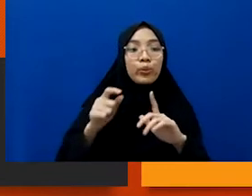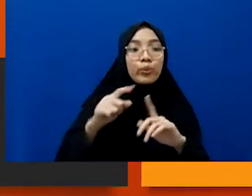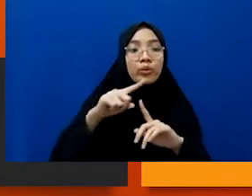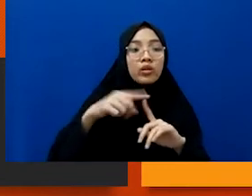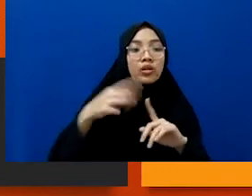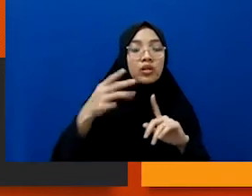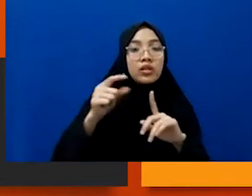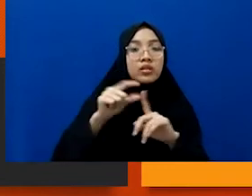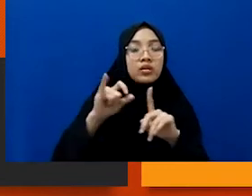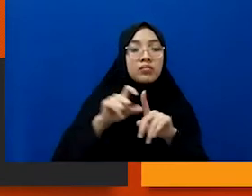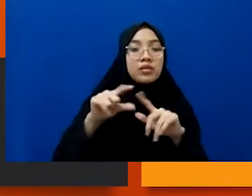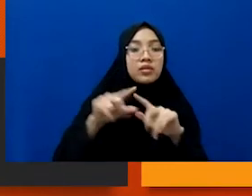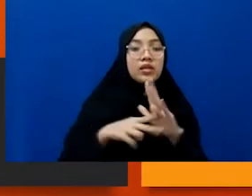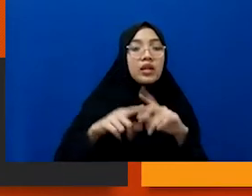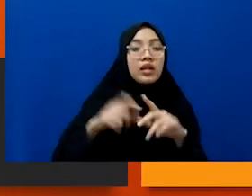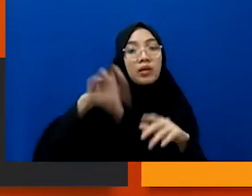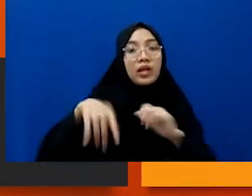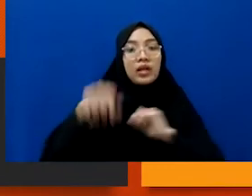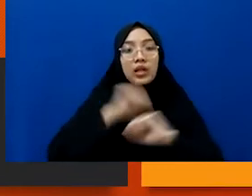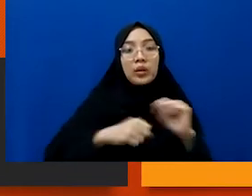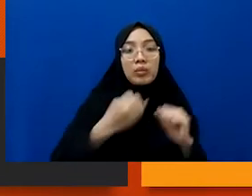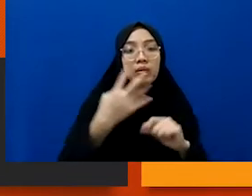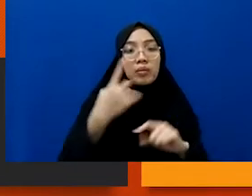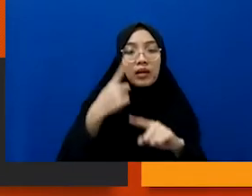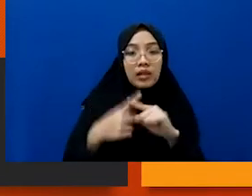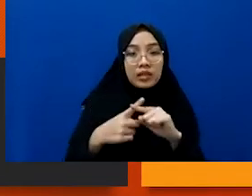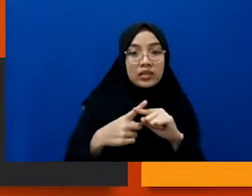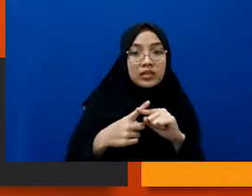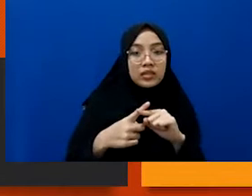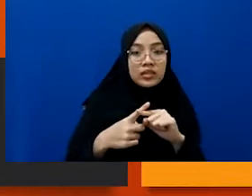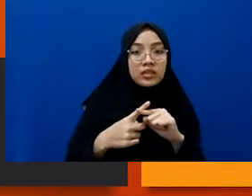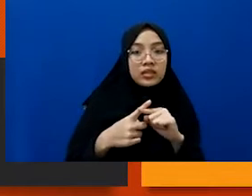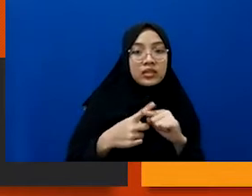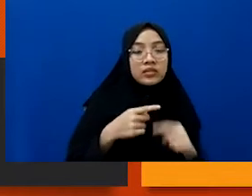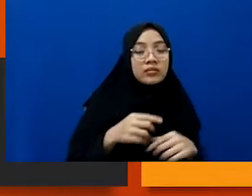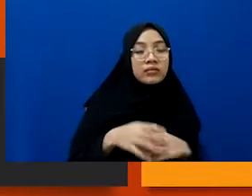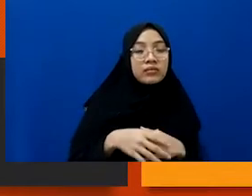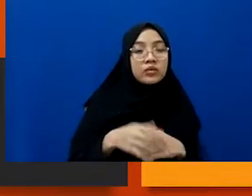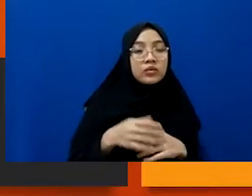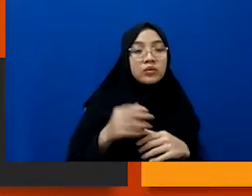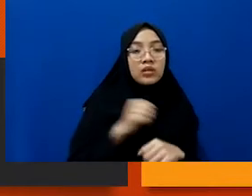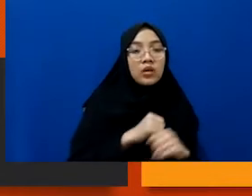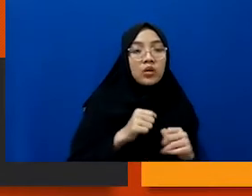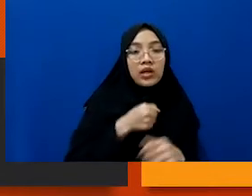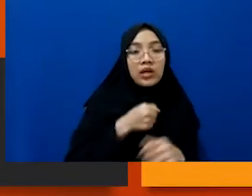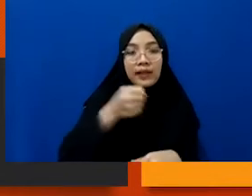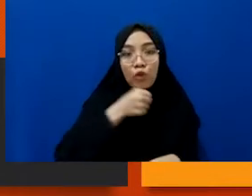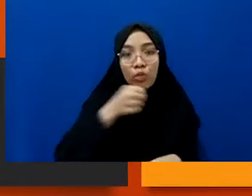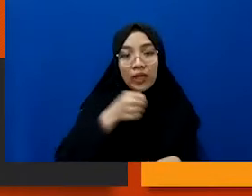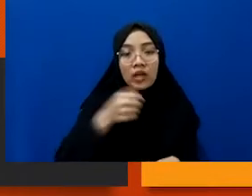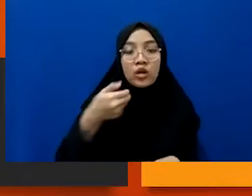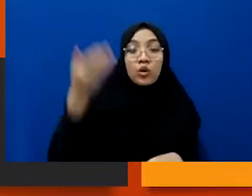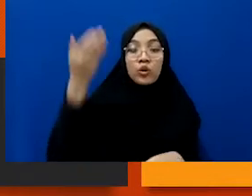pernah beberapa kali dilakukan oleh Tempo ketika dia meliput. Misalnya pernah dulu